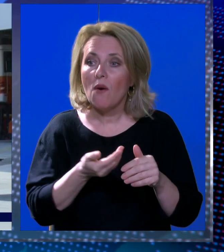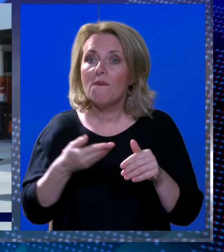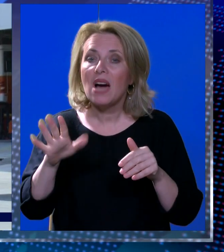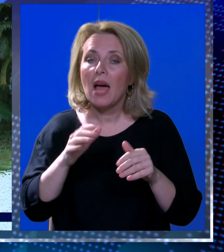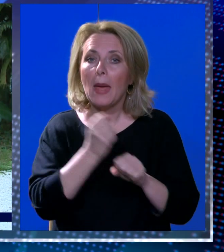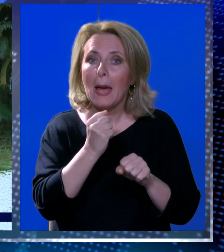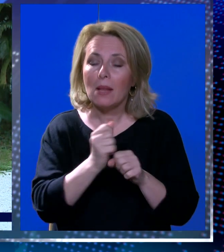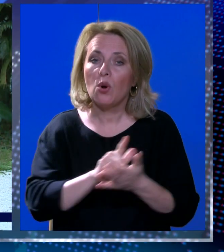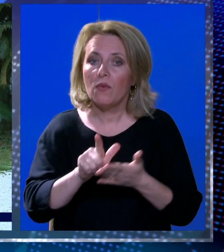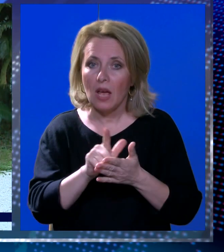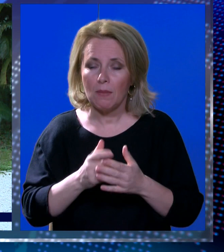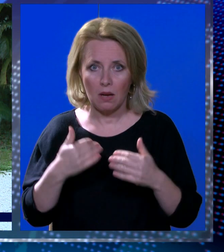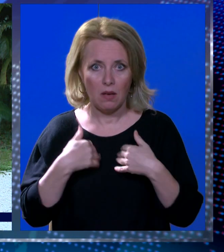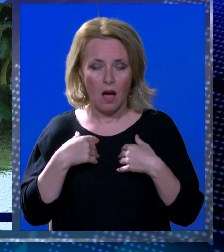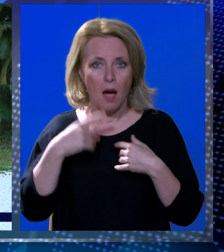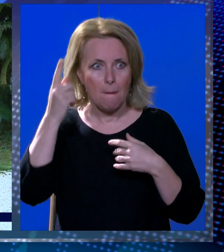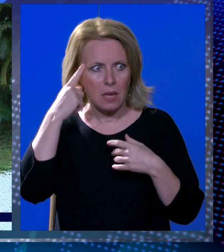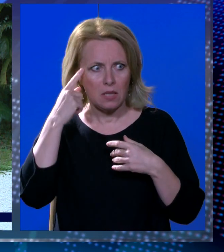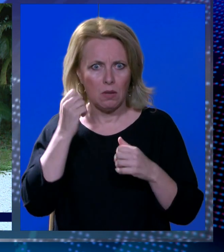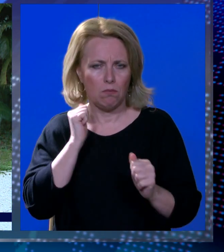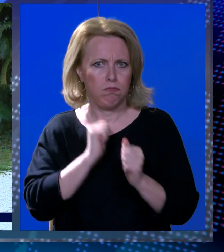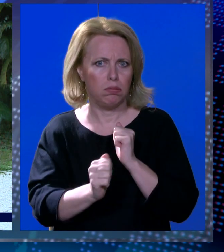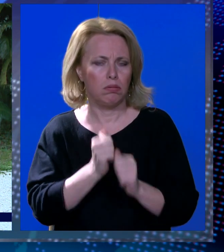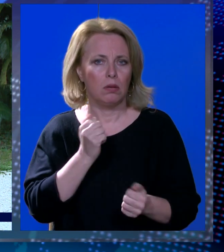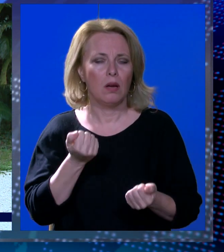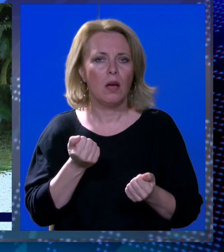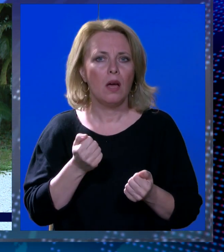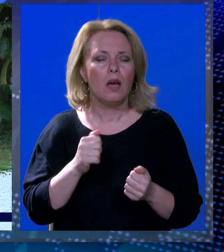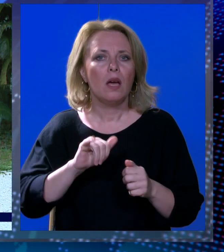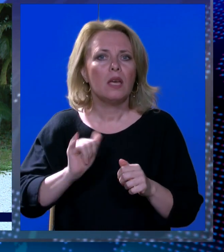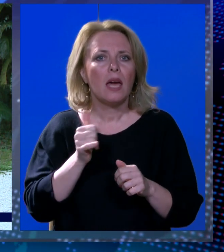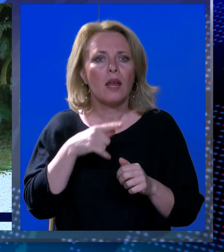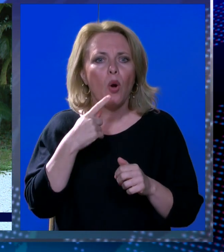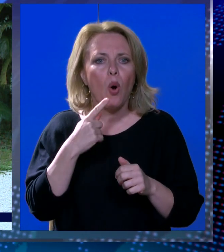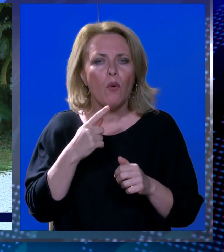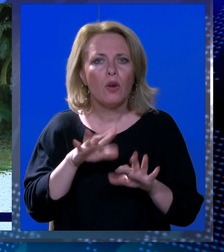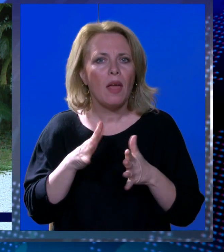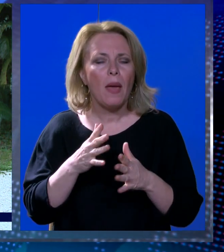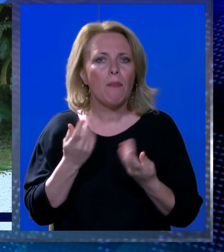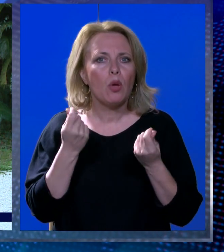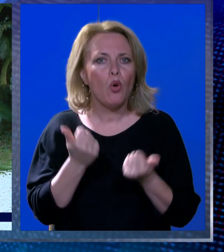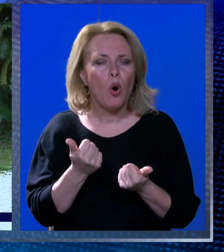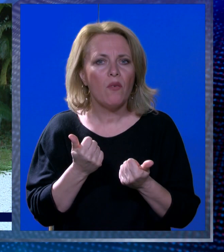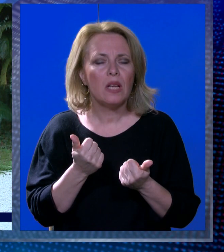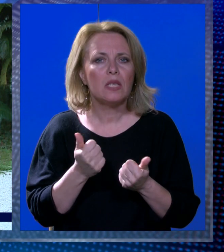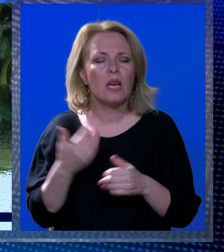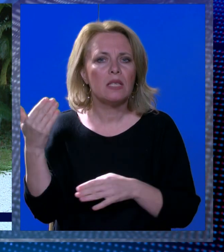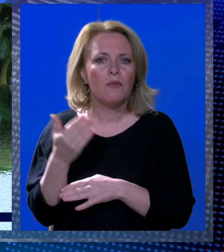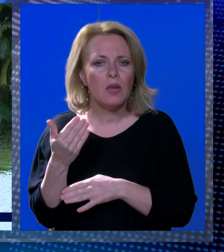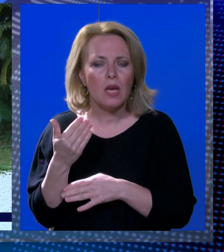fotografije. I mislim da je to malo s njihove strane bezobrazno jer non stop tvrde kao da nemaju novaca za